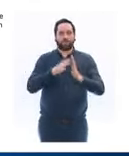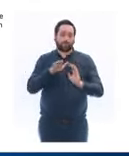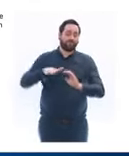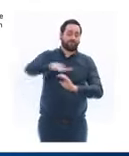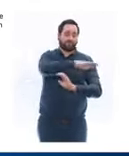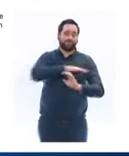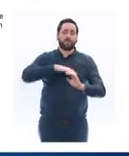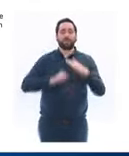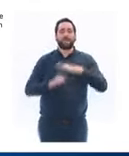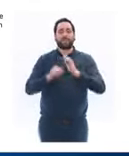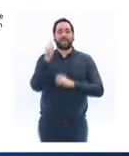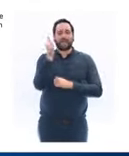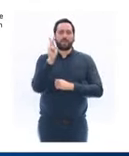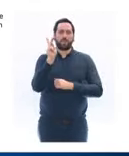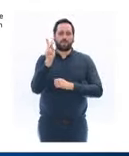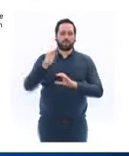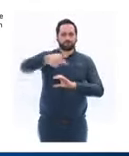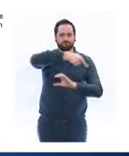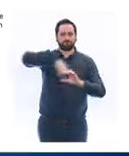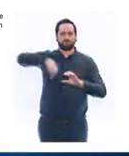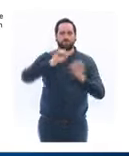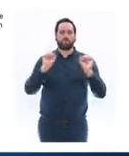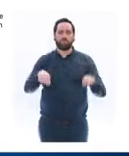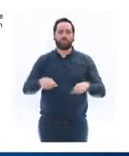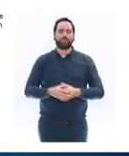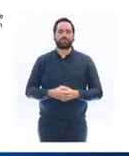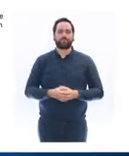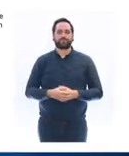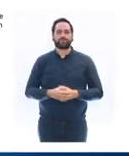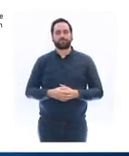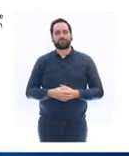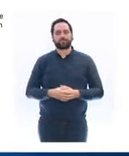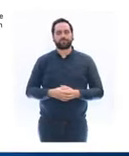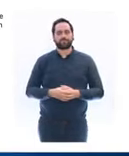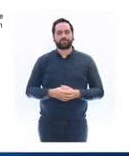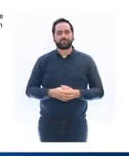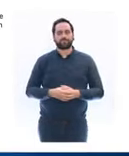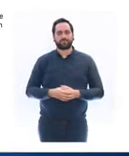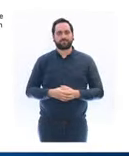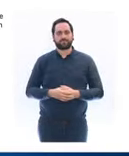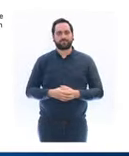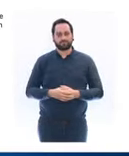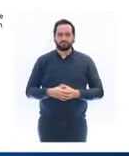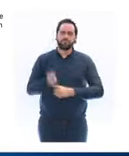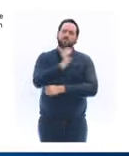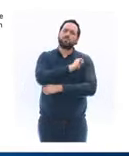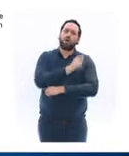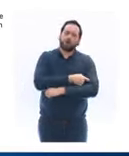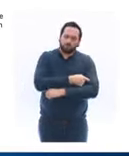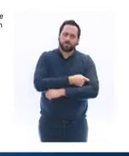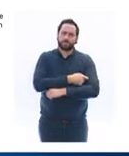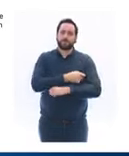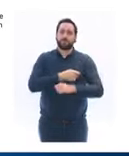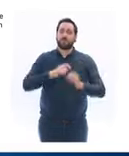kilomètre du domicile. Je rappelle que pour les activités physiques, seules les pratiques